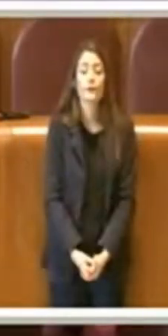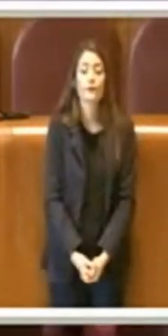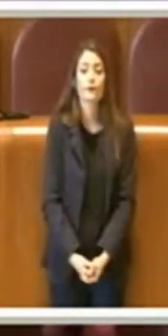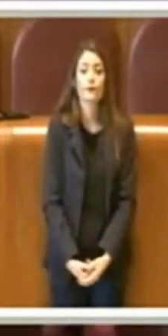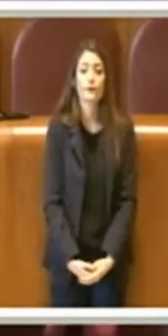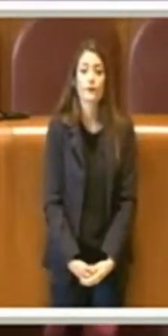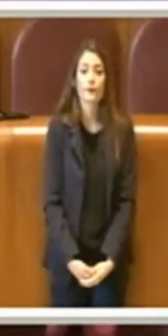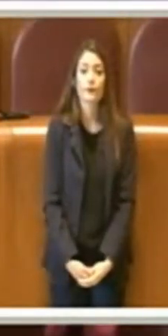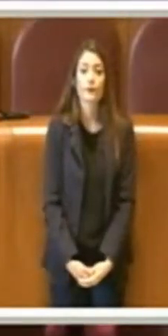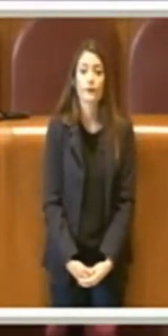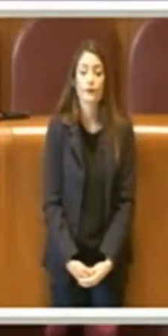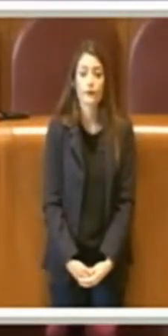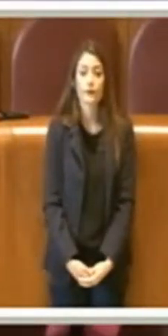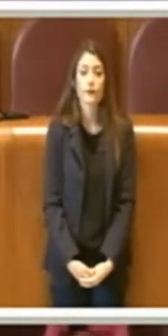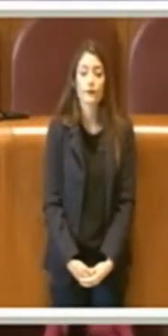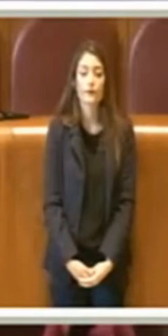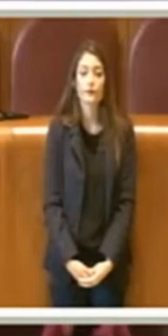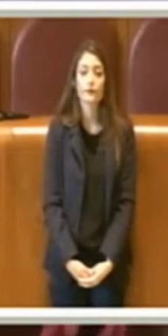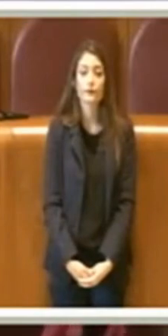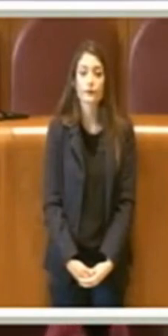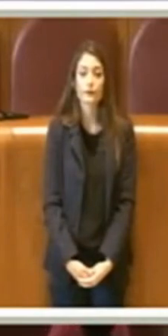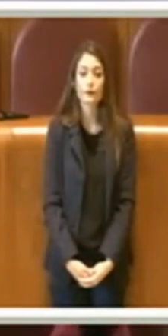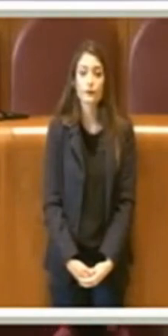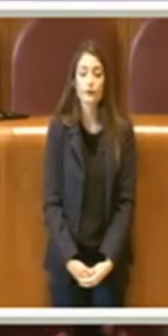Grazie a tutti.